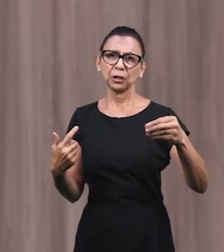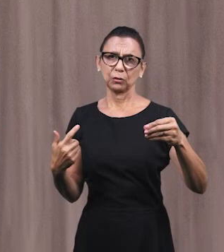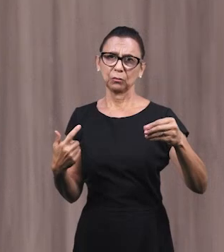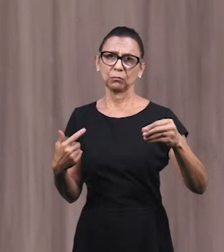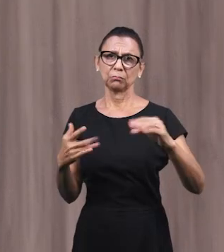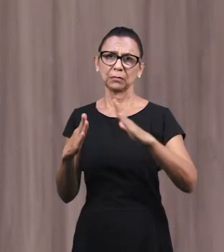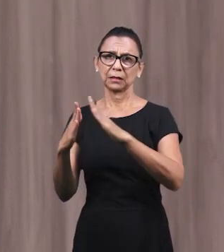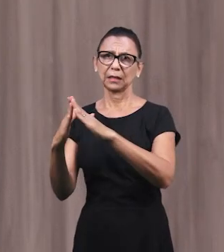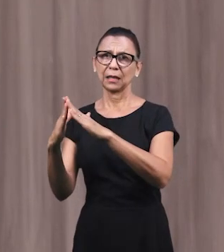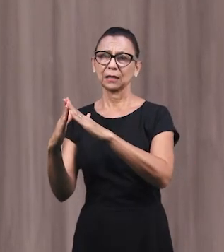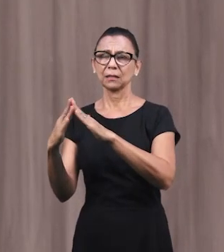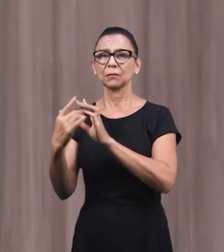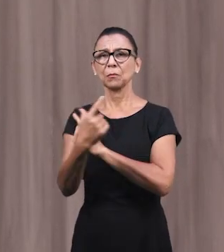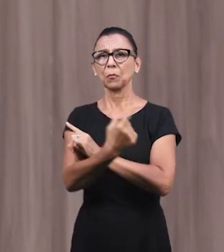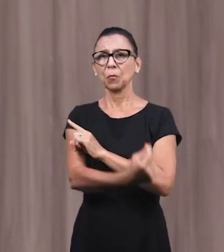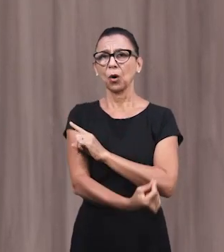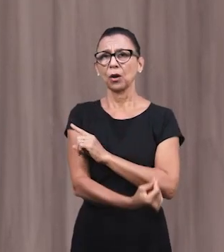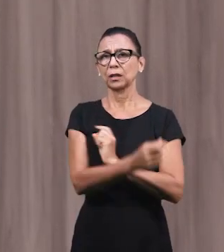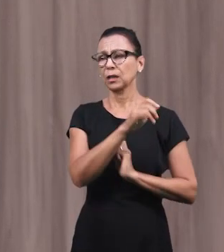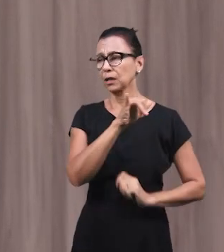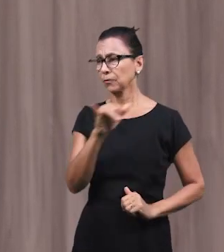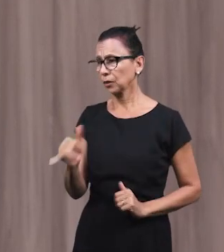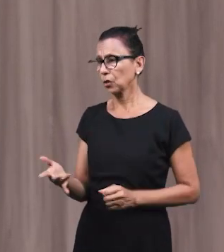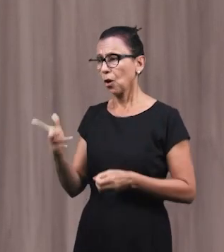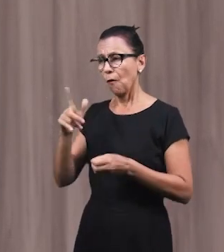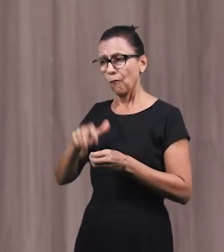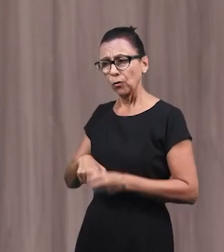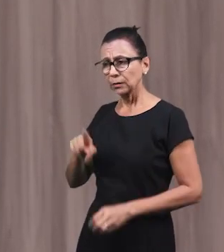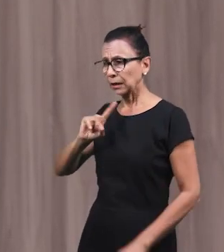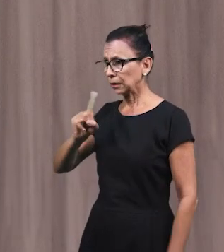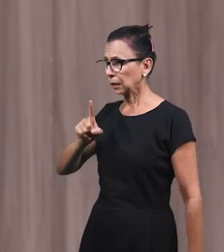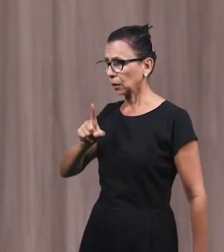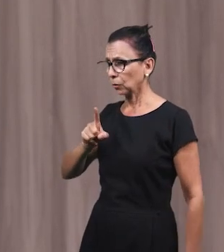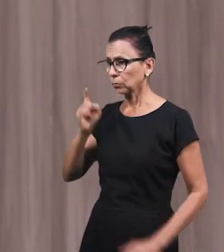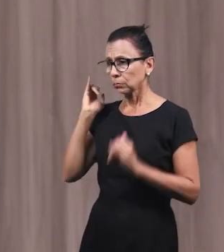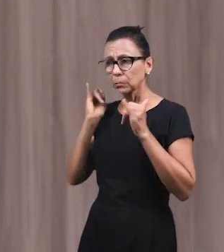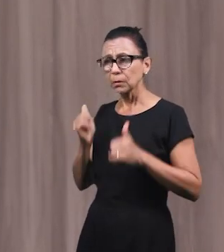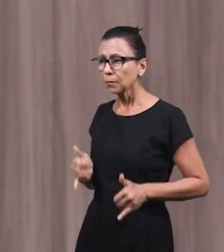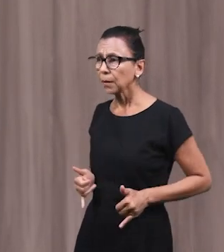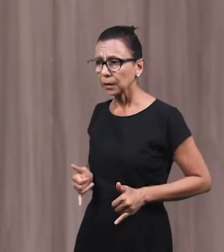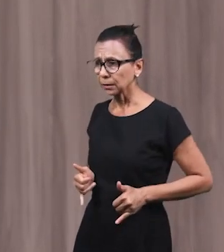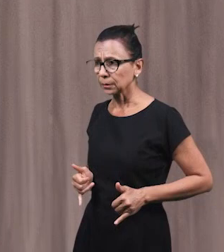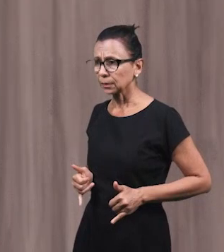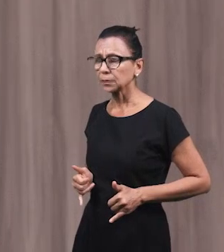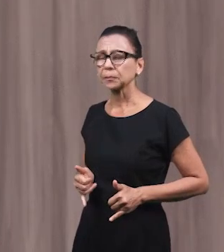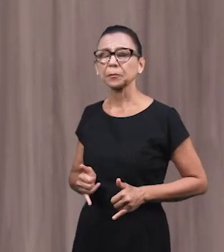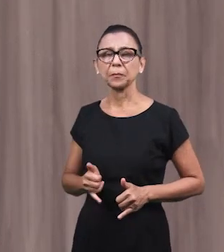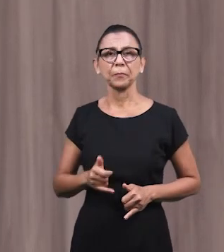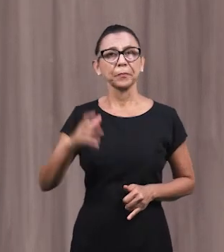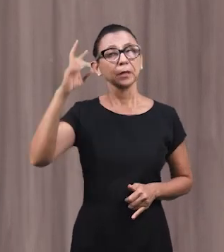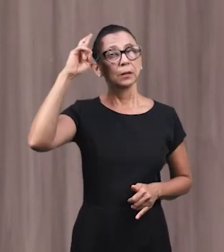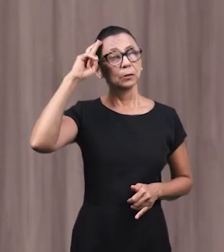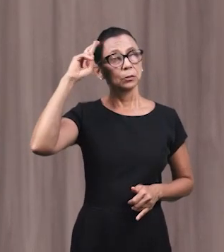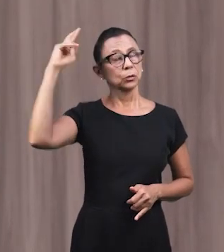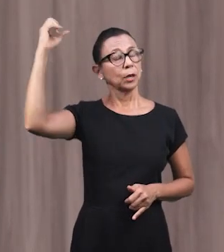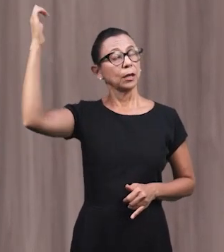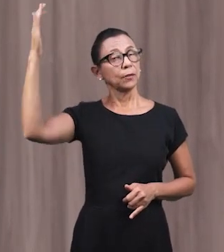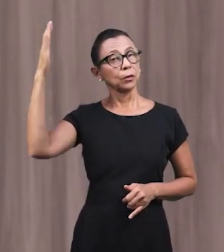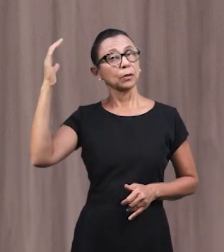И Господь Простите Сын Сказал Что Он Больше Не Вернется Он